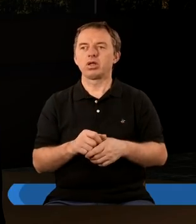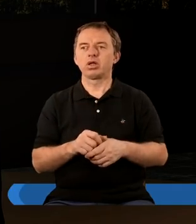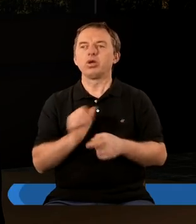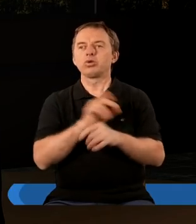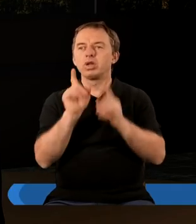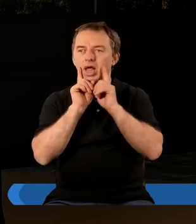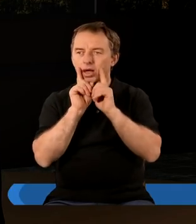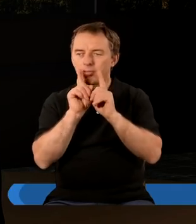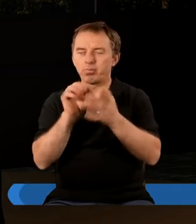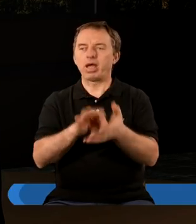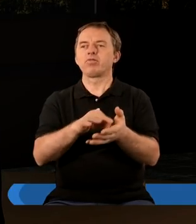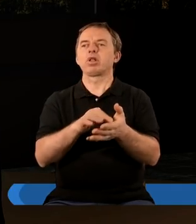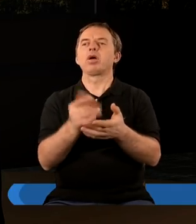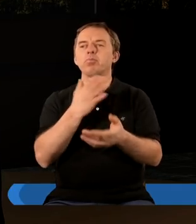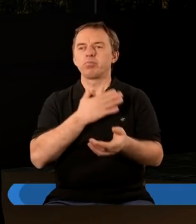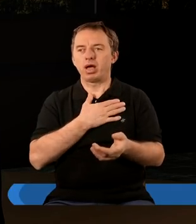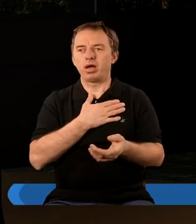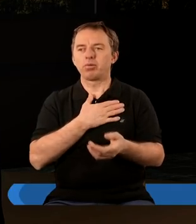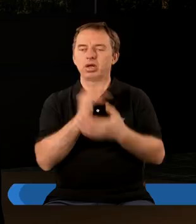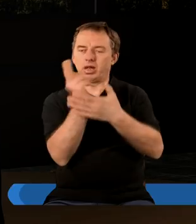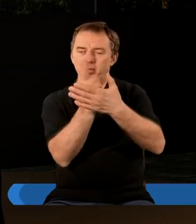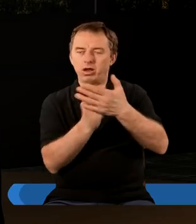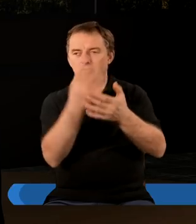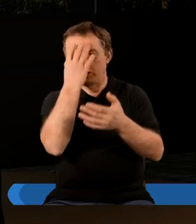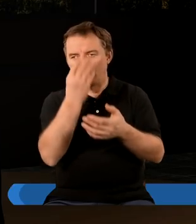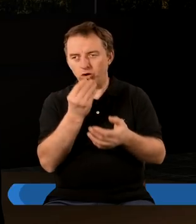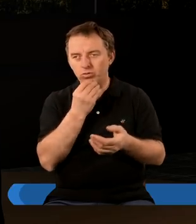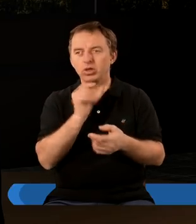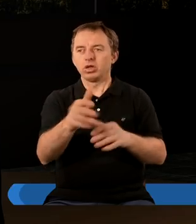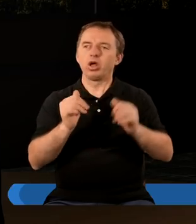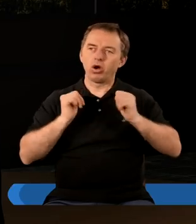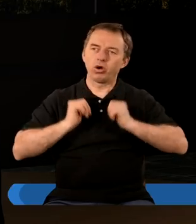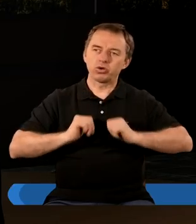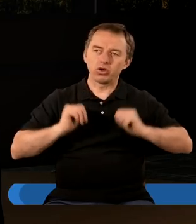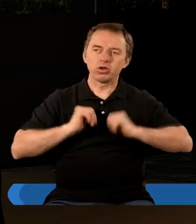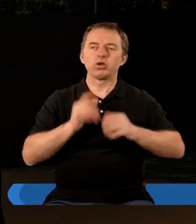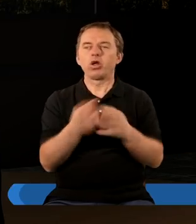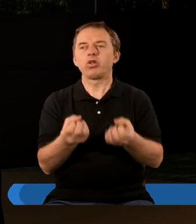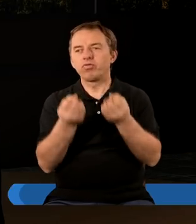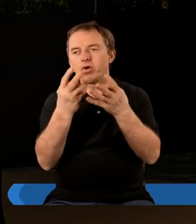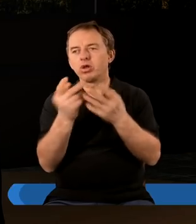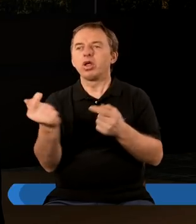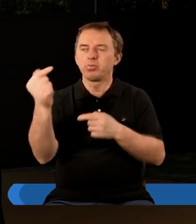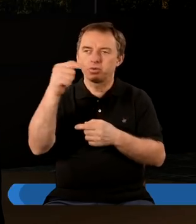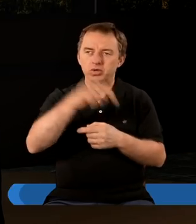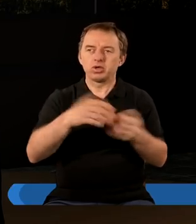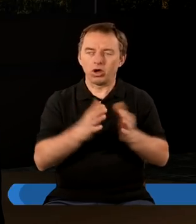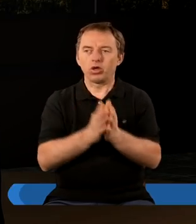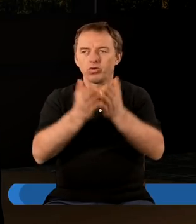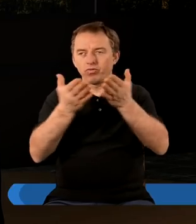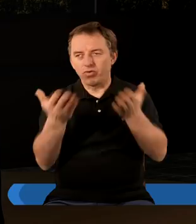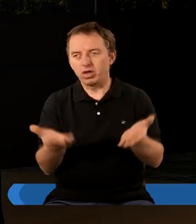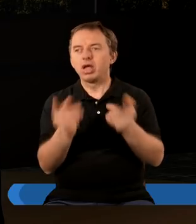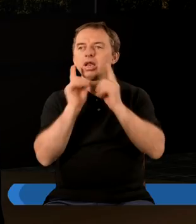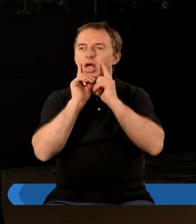Ale właśnie, czy na pewno? Tutaj mamy wspaniale wymalowany ten obraz. Mamy tutaj to oczekiwanie, kto otworzy, o to przychodzi ktoś, kto może otworzyć.